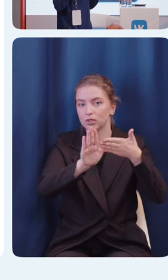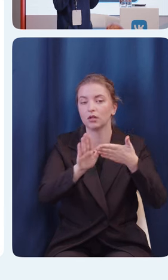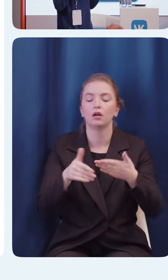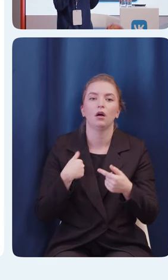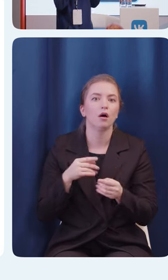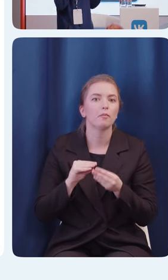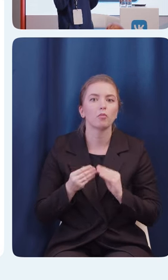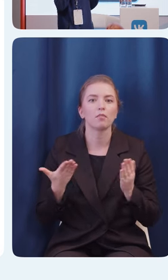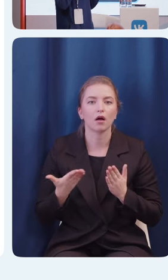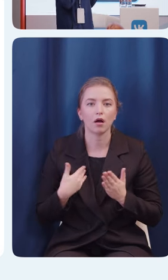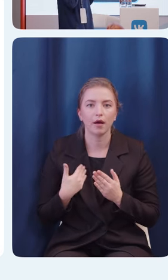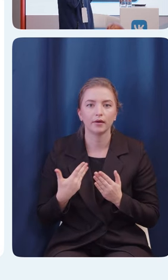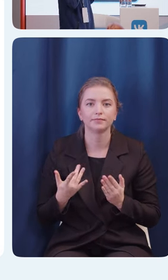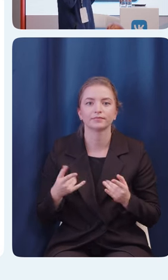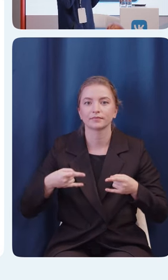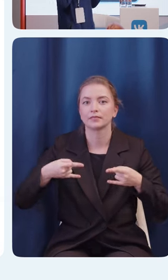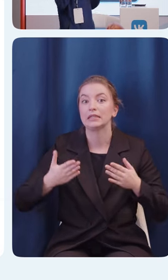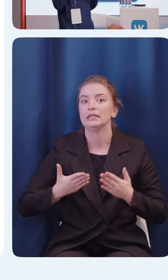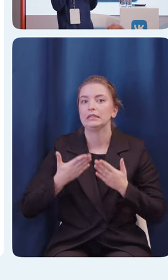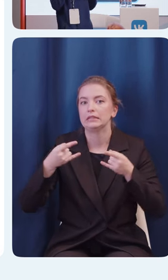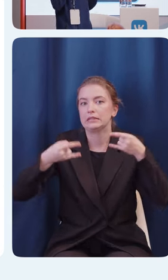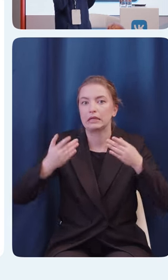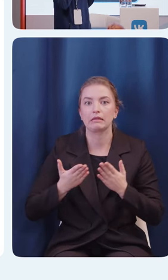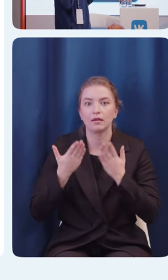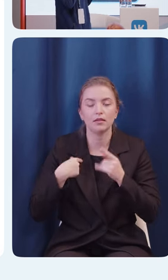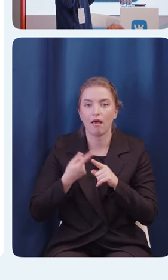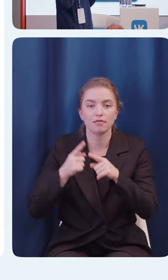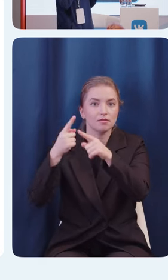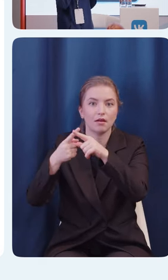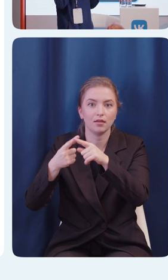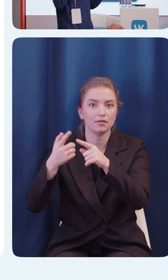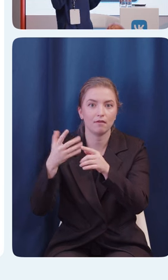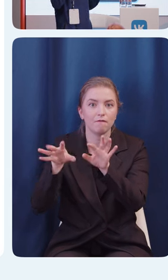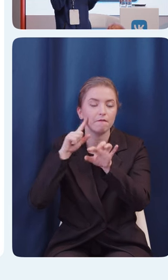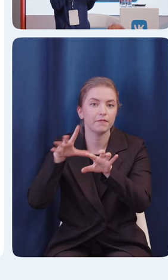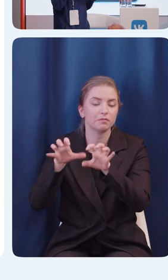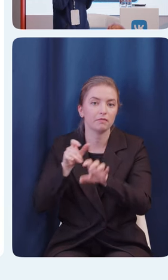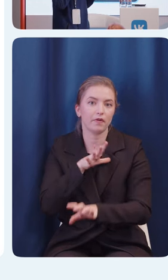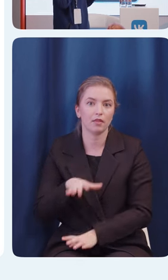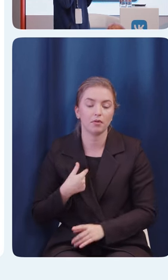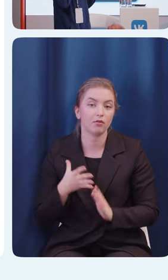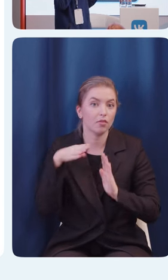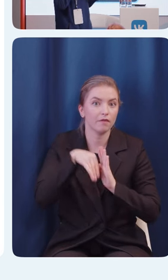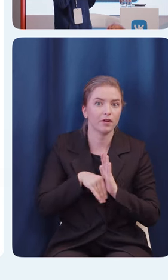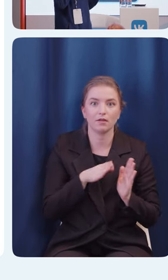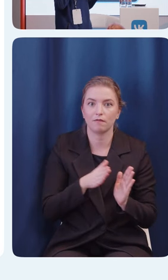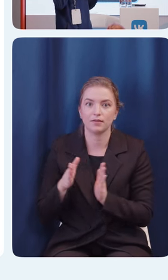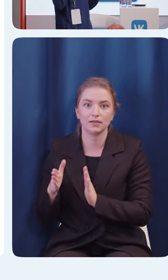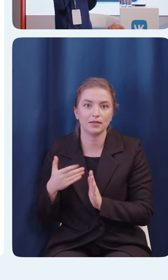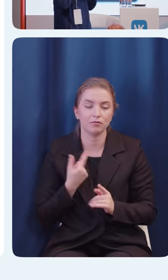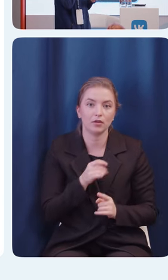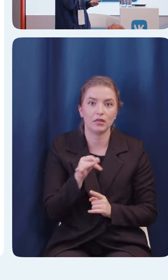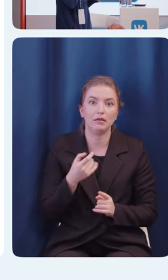что скринридеры не читали этот крестик, потому что он не считался системной вьюшкой, он является такой